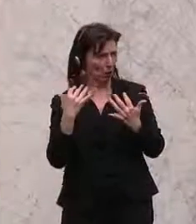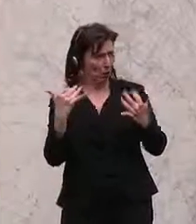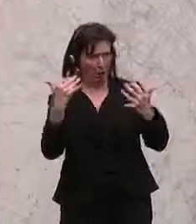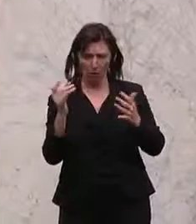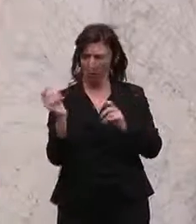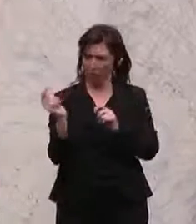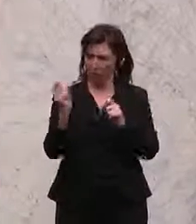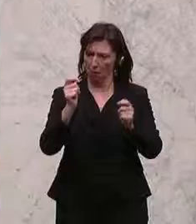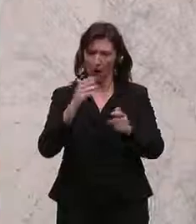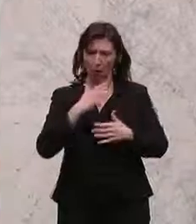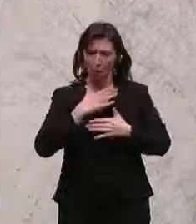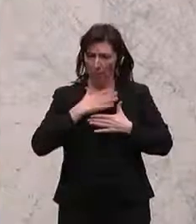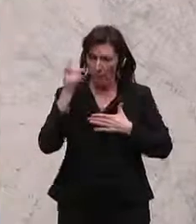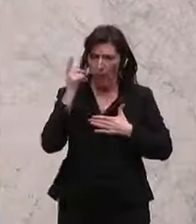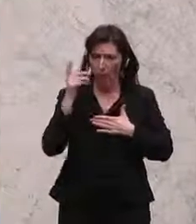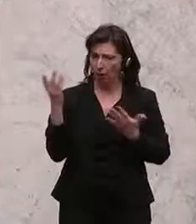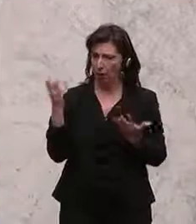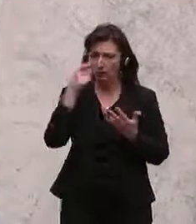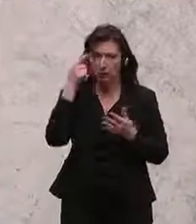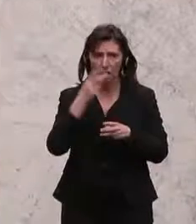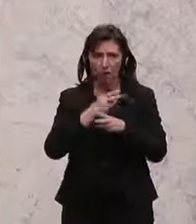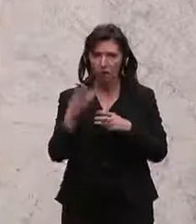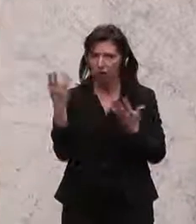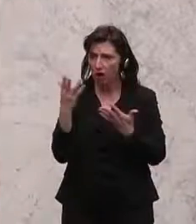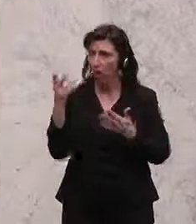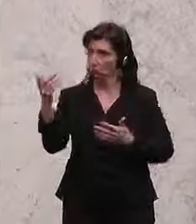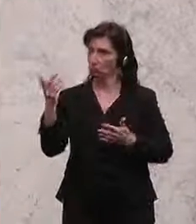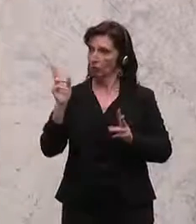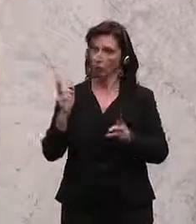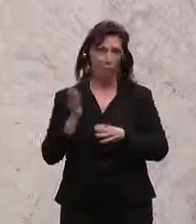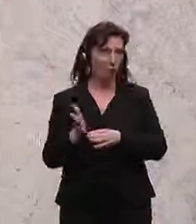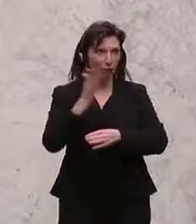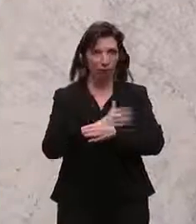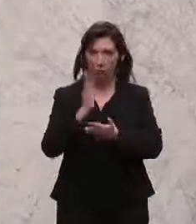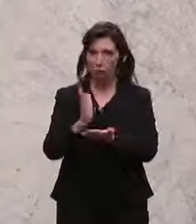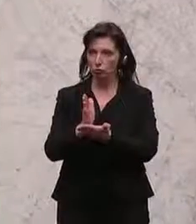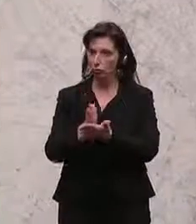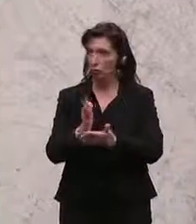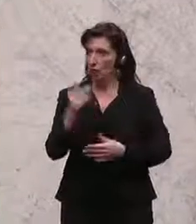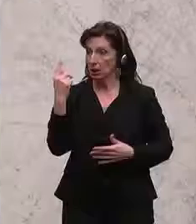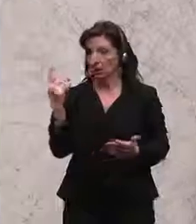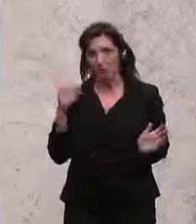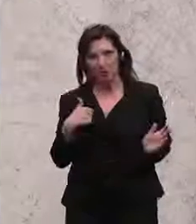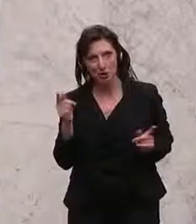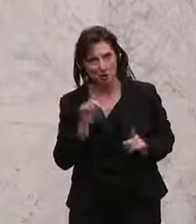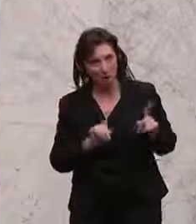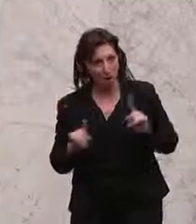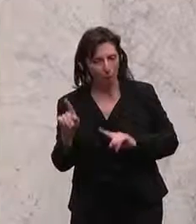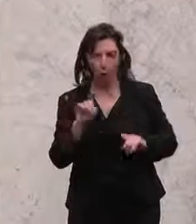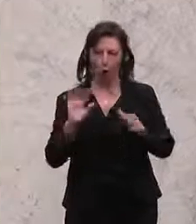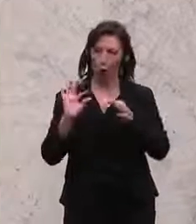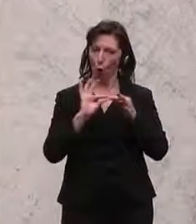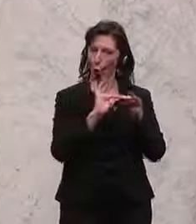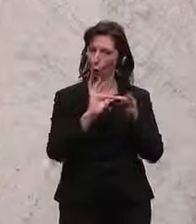einbringen. In meinen Augen wäre es durchaus sinnvoll gewesen, das vielleicht im Vorfeld, weil Sie sind ja in einer, nehme ich an, harmonischen